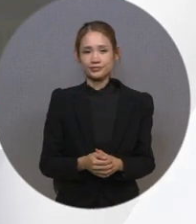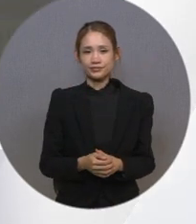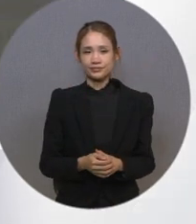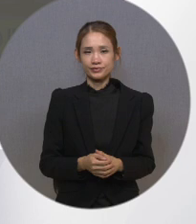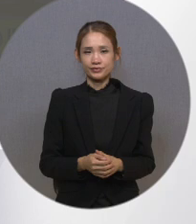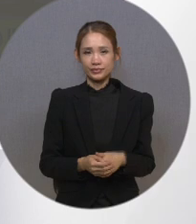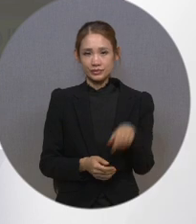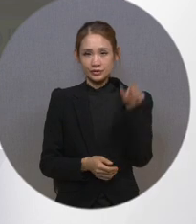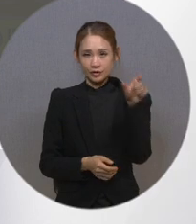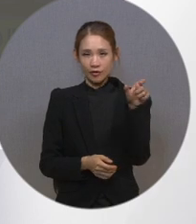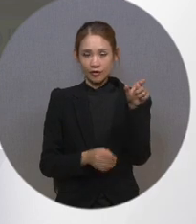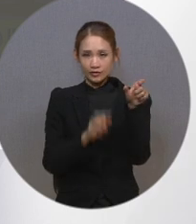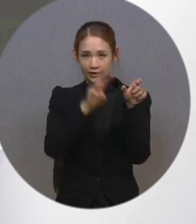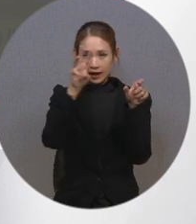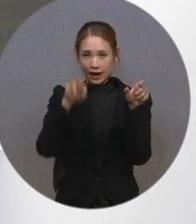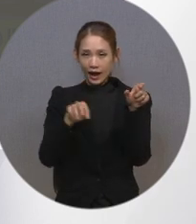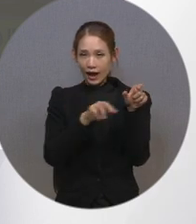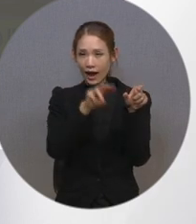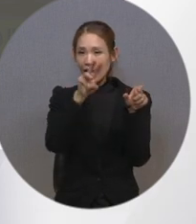설정 창을 엽니다.